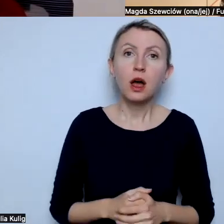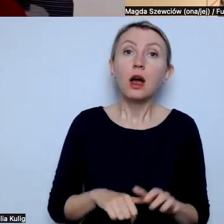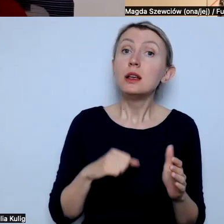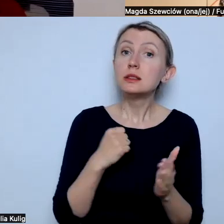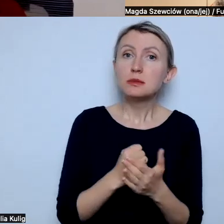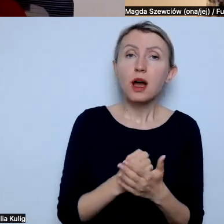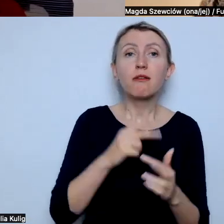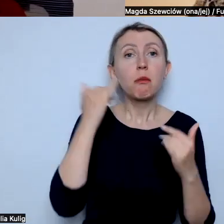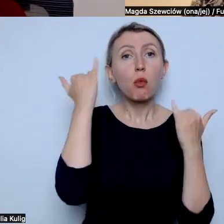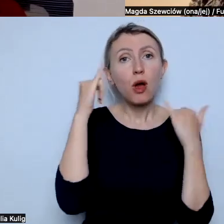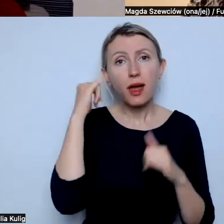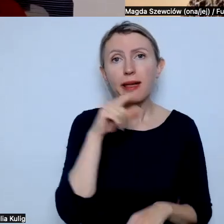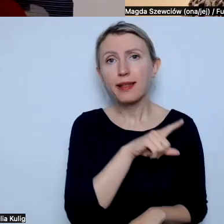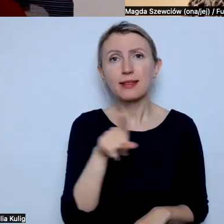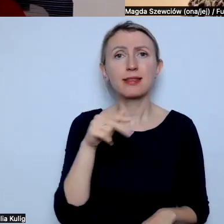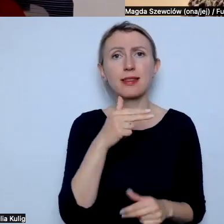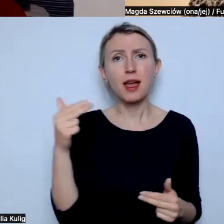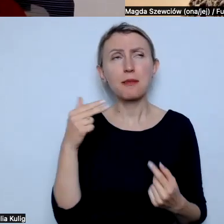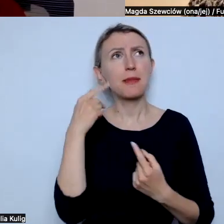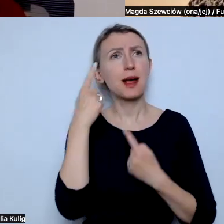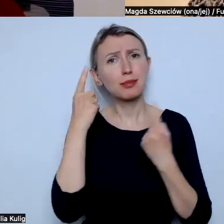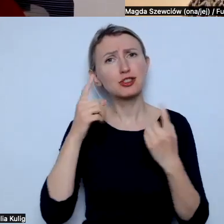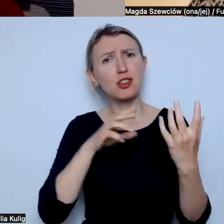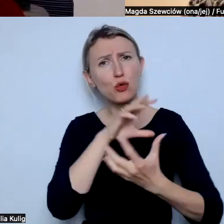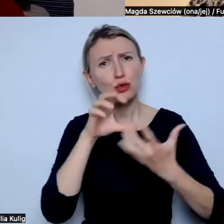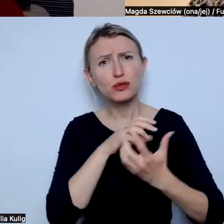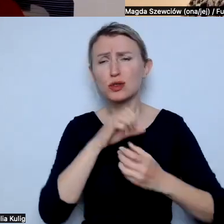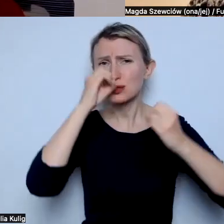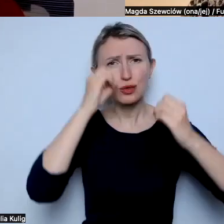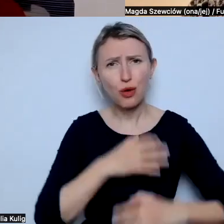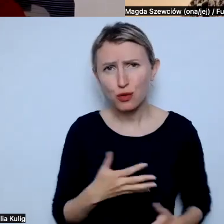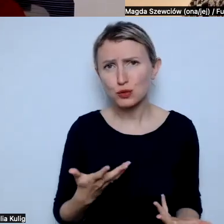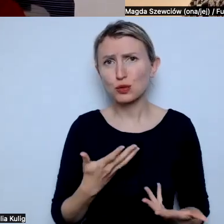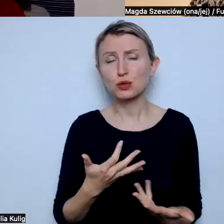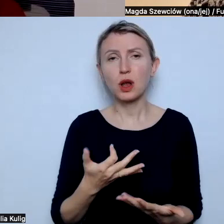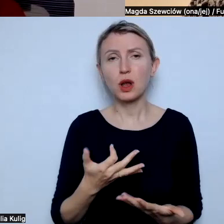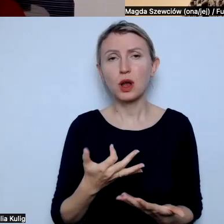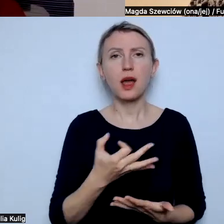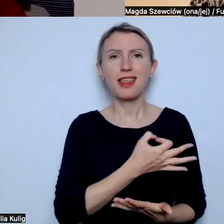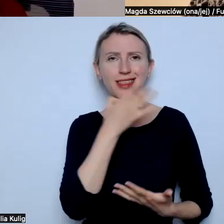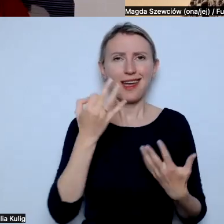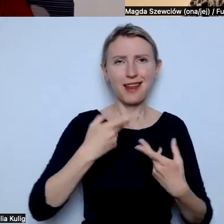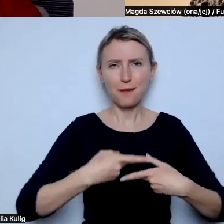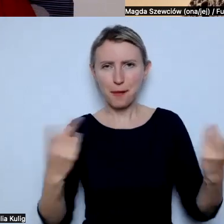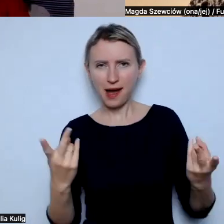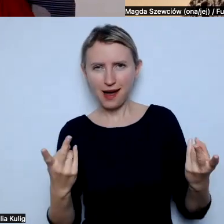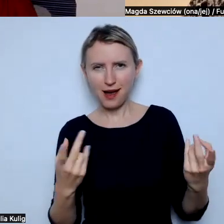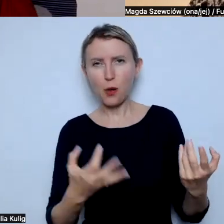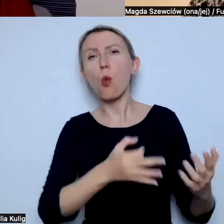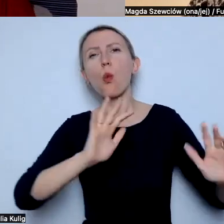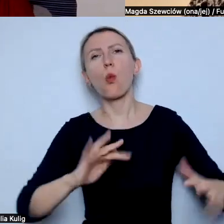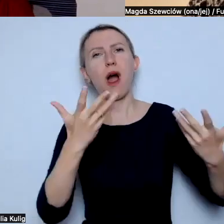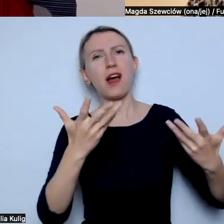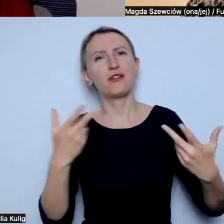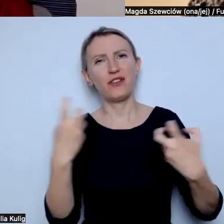błędami w tych tematach światopoglądowych jest jeszcze gorzej. To znaczy, najlepiej się sprzedaje i tu mam na myśli ruch w